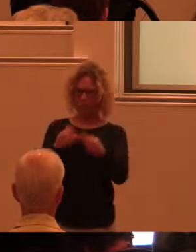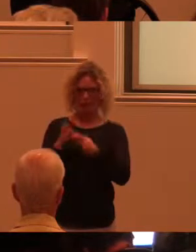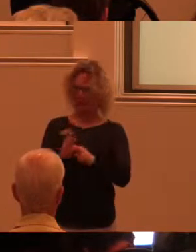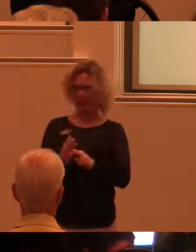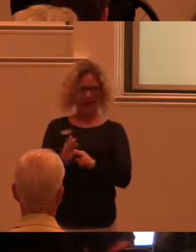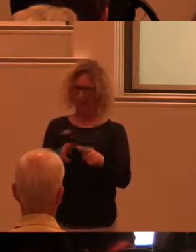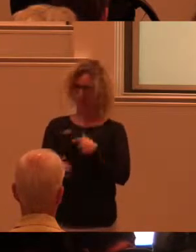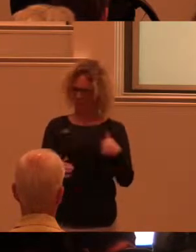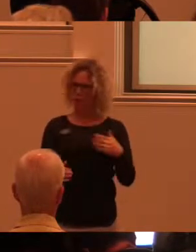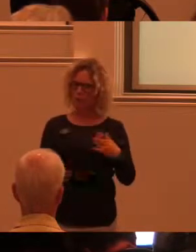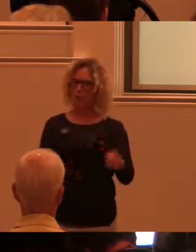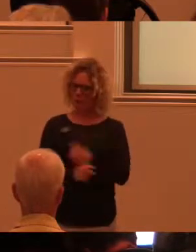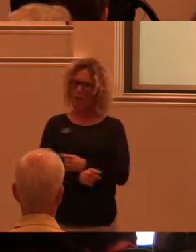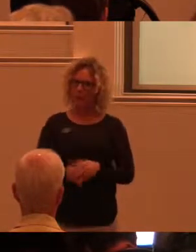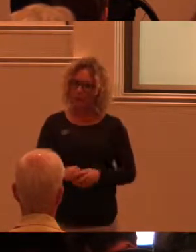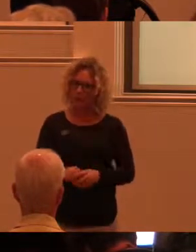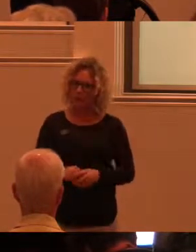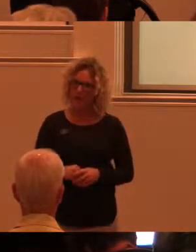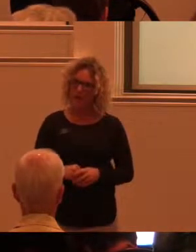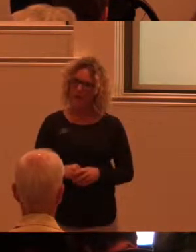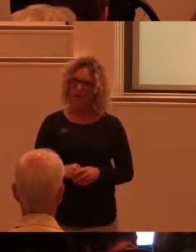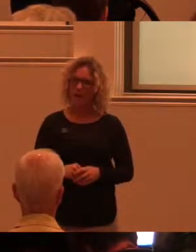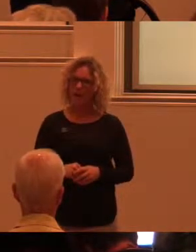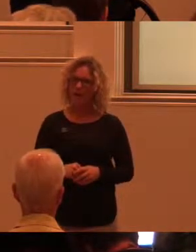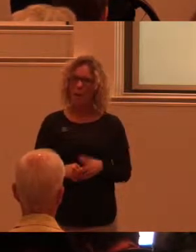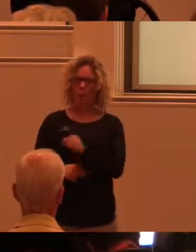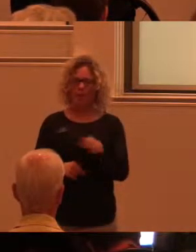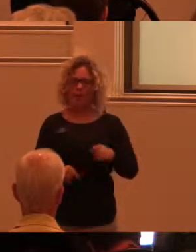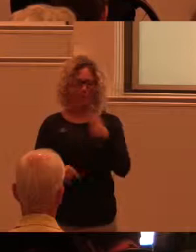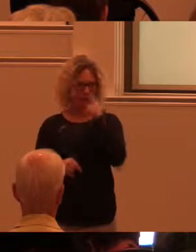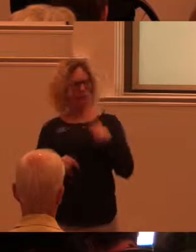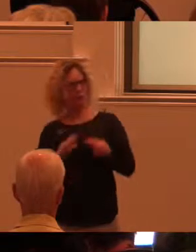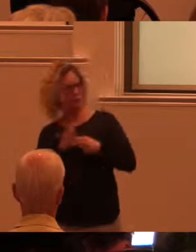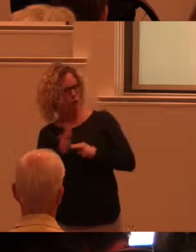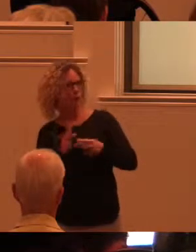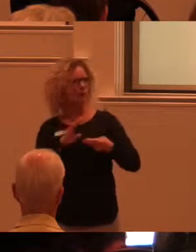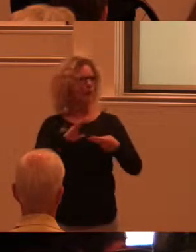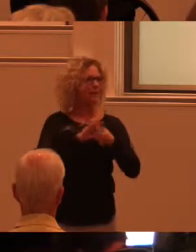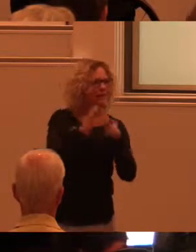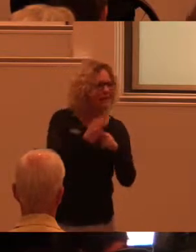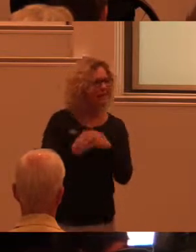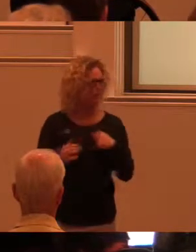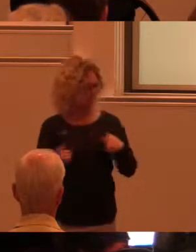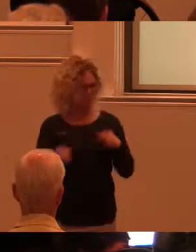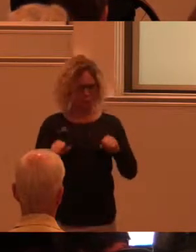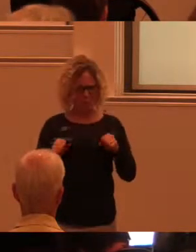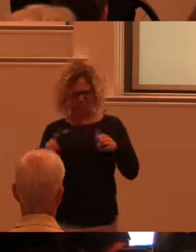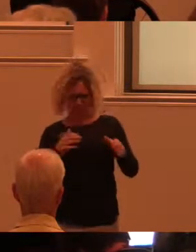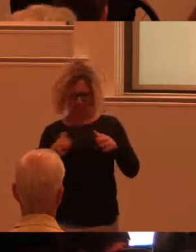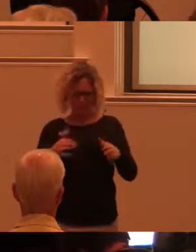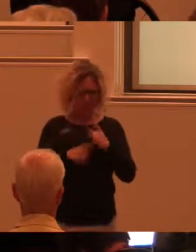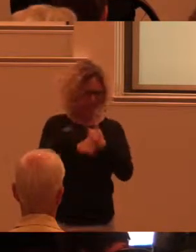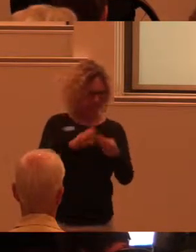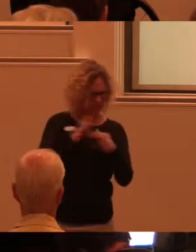tekniken. Och när i de sammanhang där vi blir utsatta för system eller teknik. Som där vi bara måste förhållas till